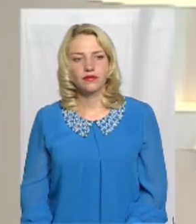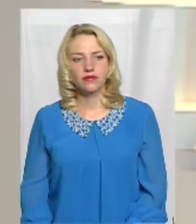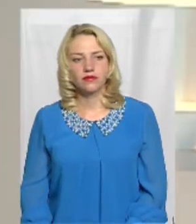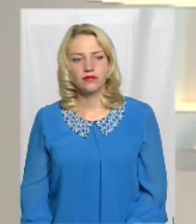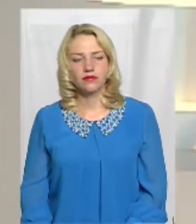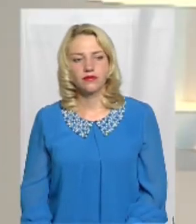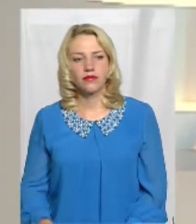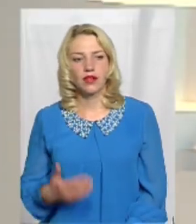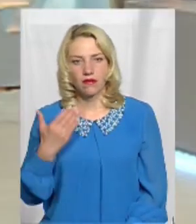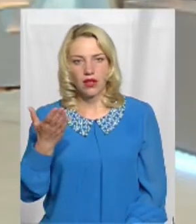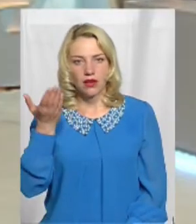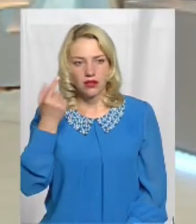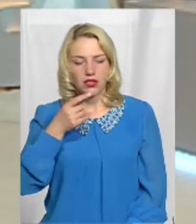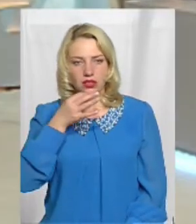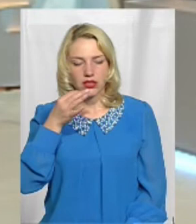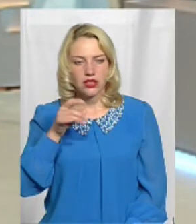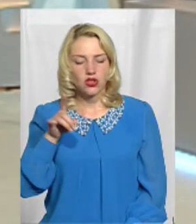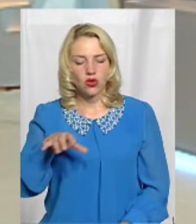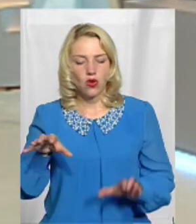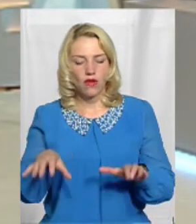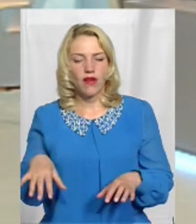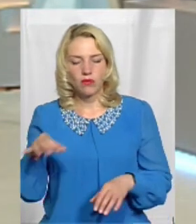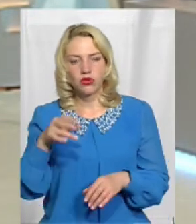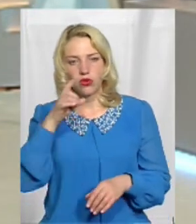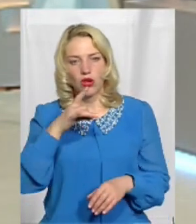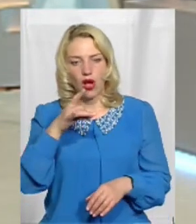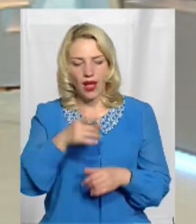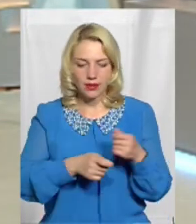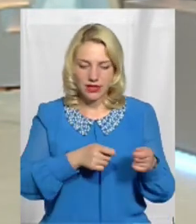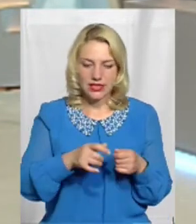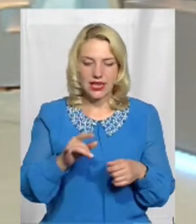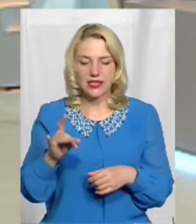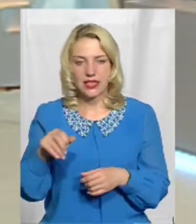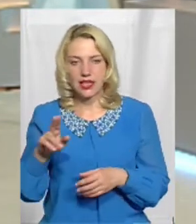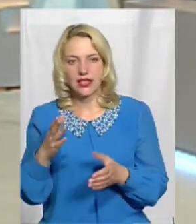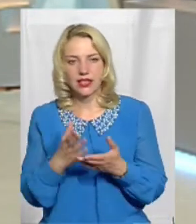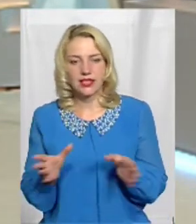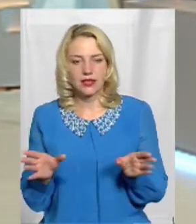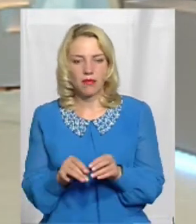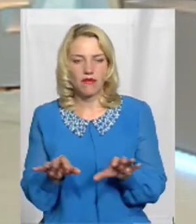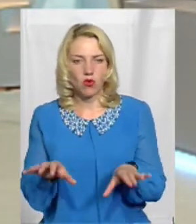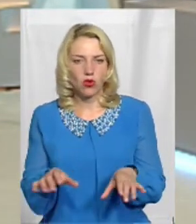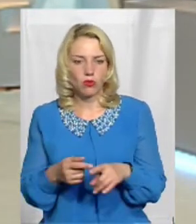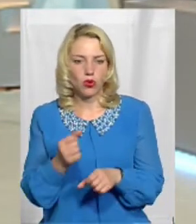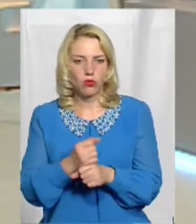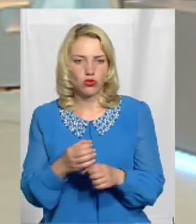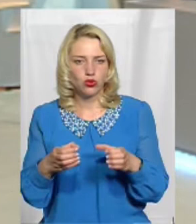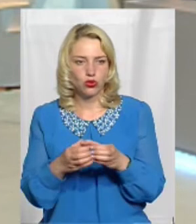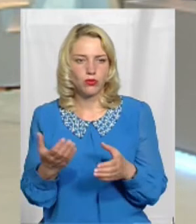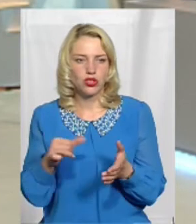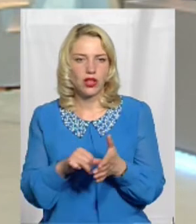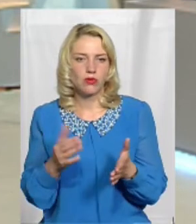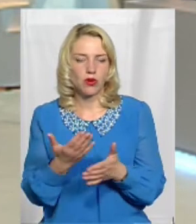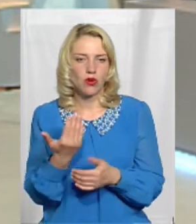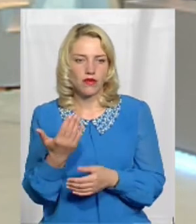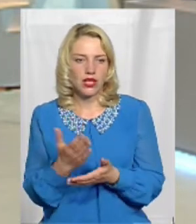Ви раніше сказали, що голова обласної адміністрації І голова обласної ради є співголовами робочої групи Членом якої і ви є